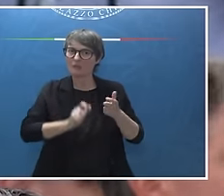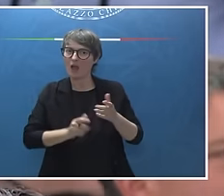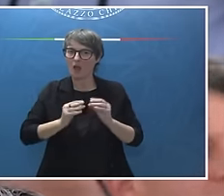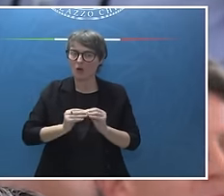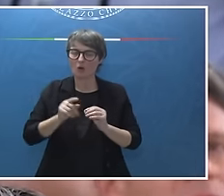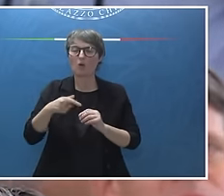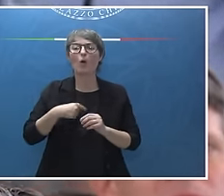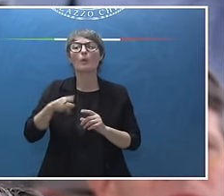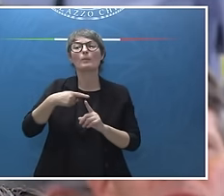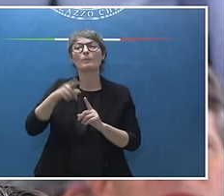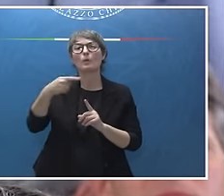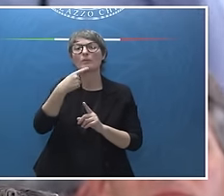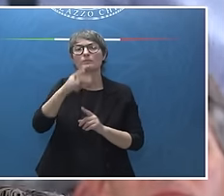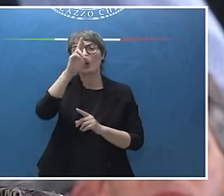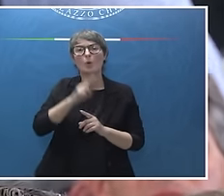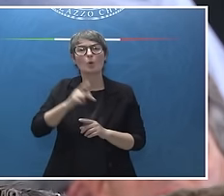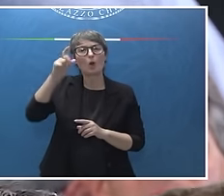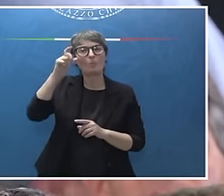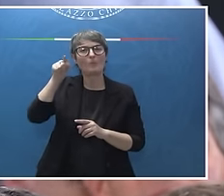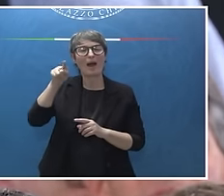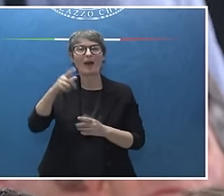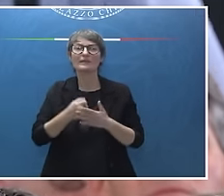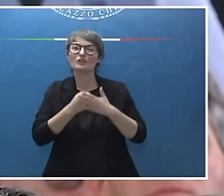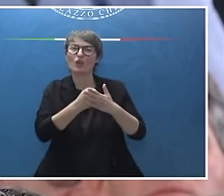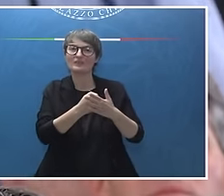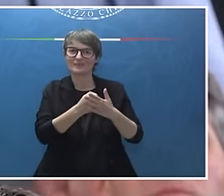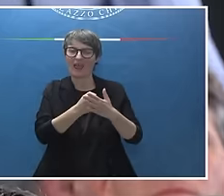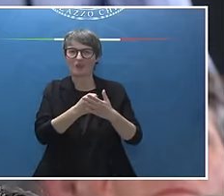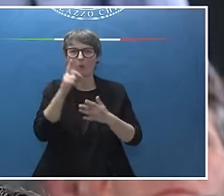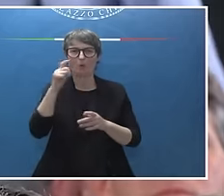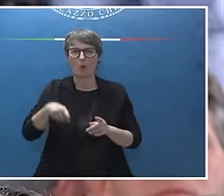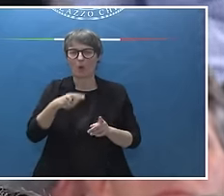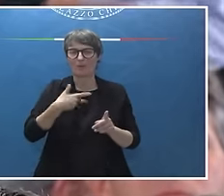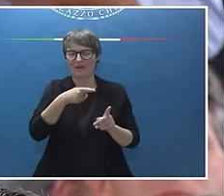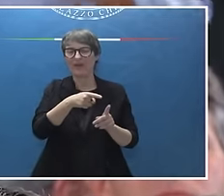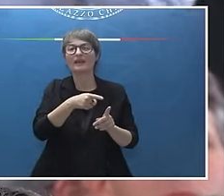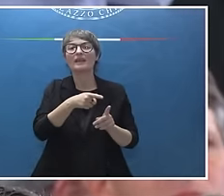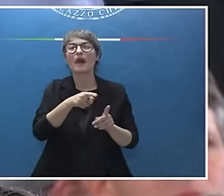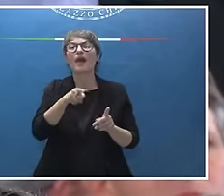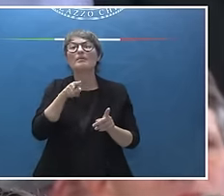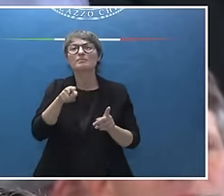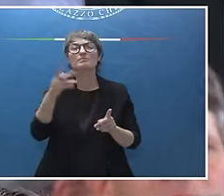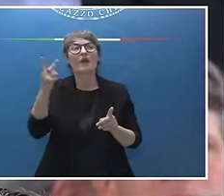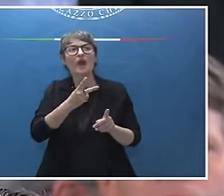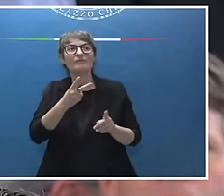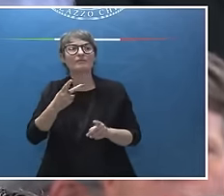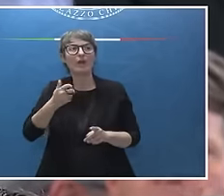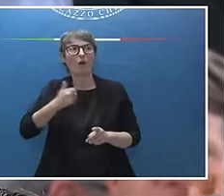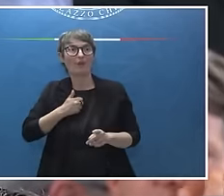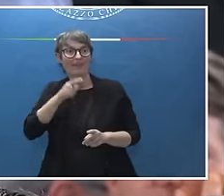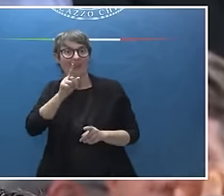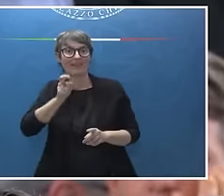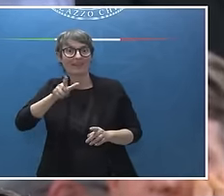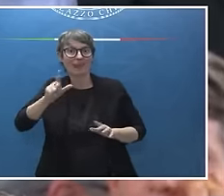Joe Biden in questo Vertice nel sostegno a Kiev, solo che al prossimo G7 in Canada potrebbe esserci Donald Trump e non Biden. È